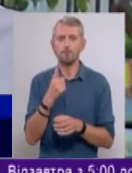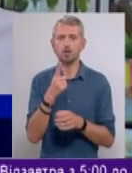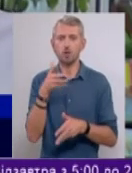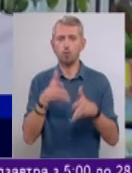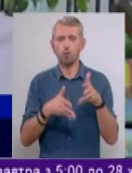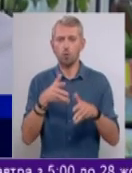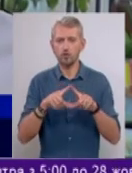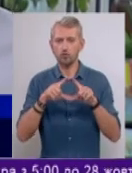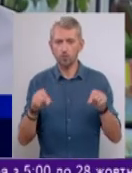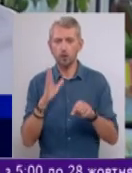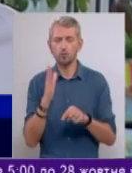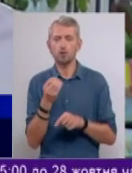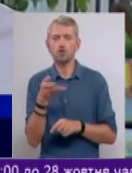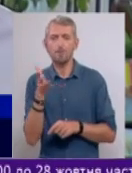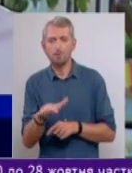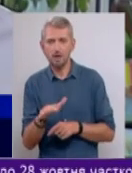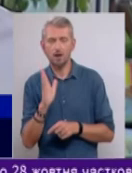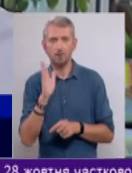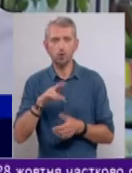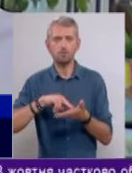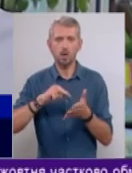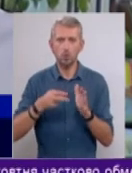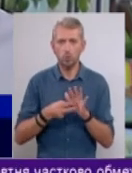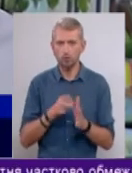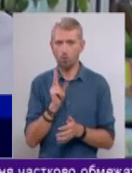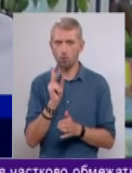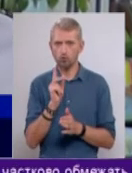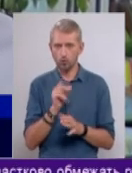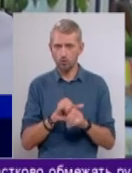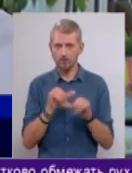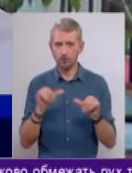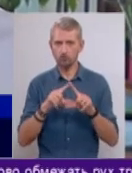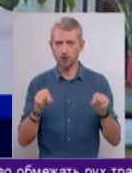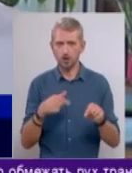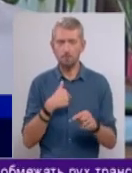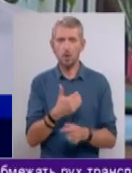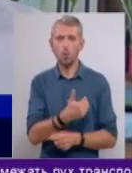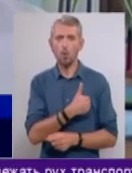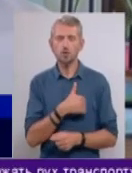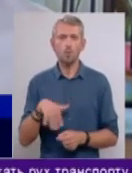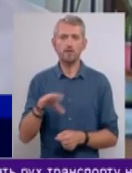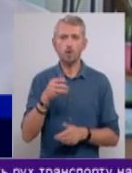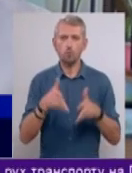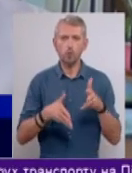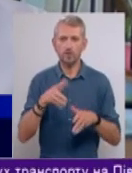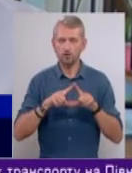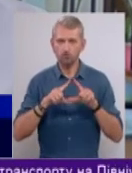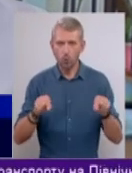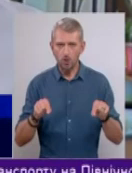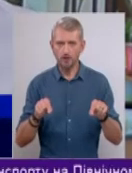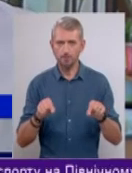школі, яких буде ще п'ять, а потім ми плануємо другу хвилю шкіл. Тобто ми хочемо всі оболонські школи